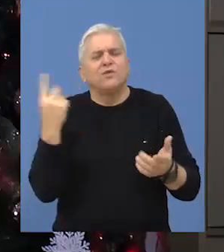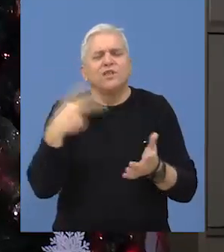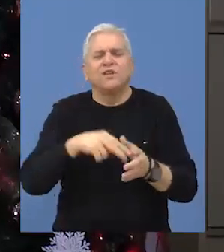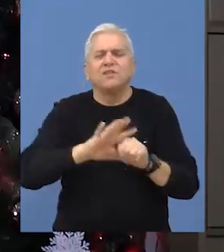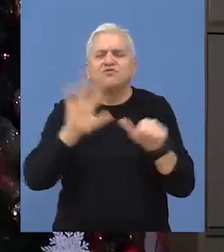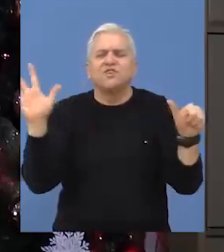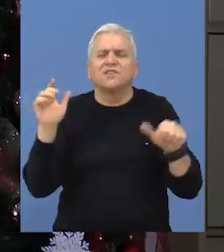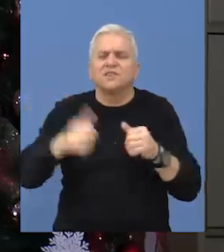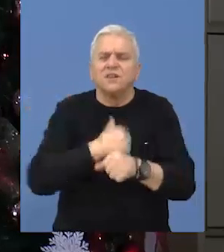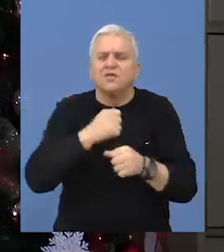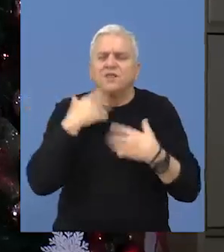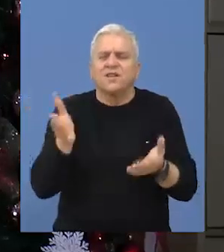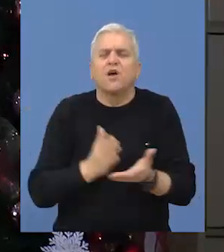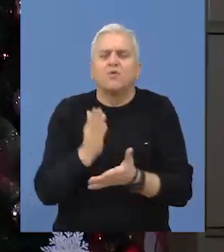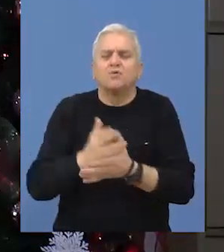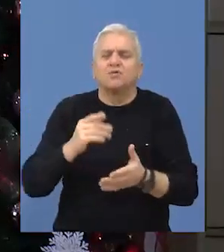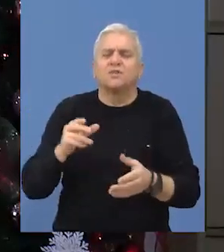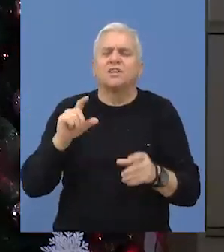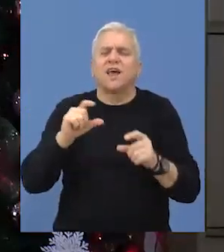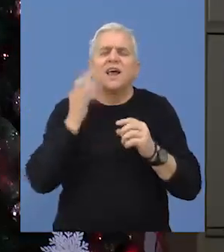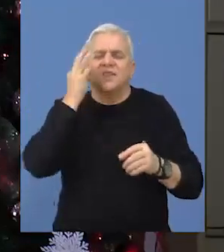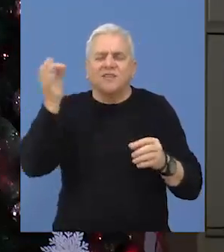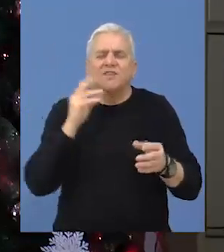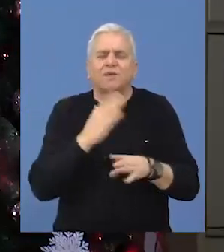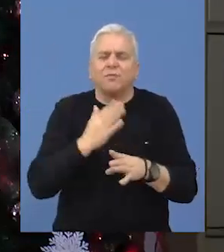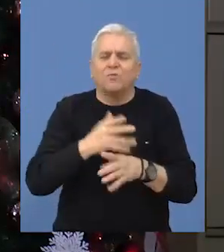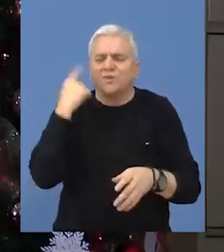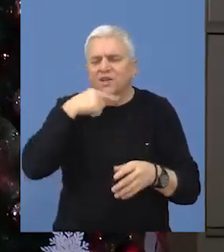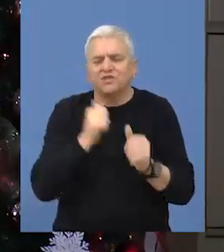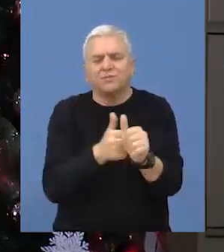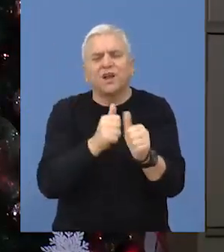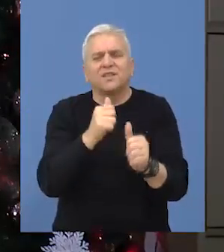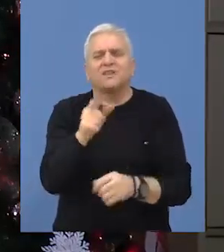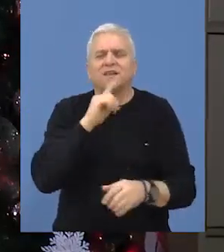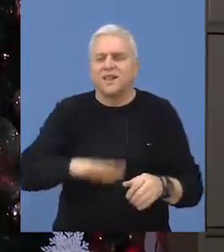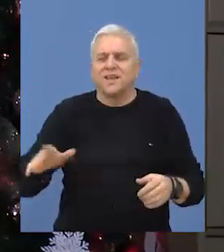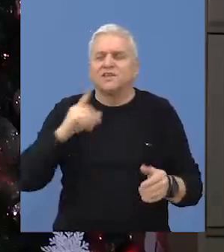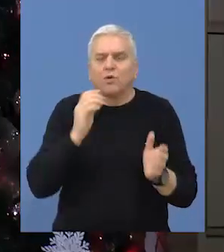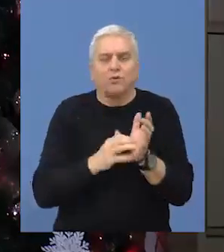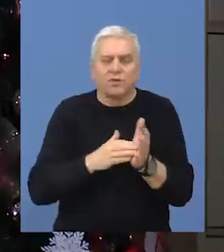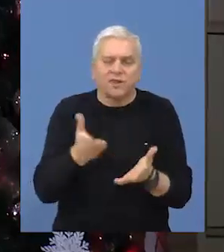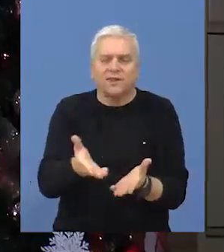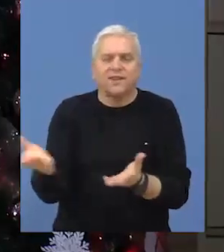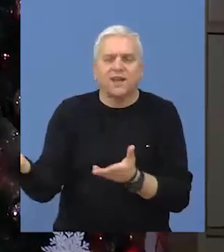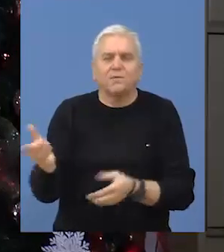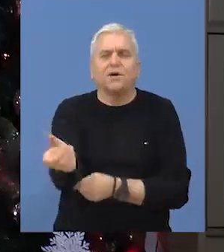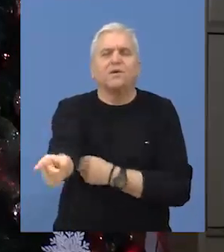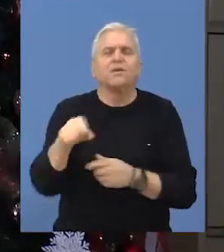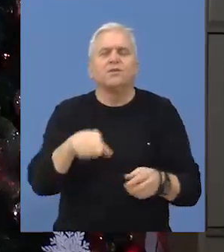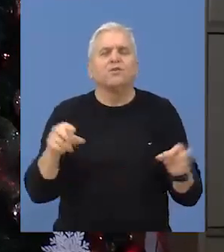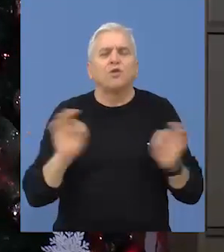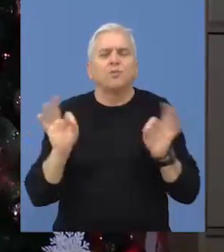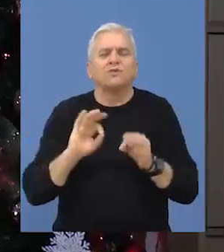od 2016. godine pruža usluge dnevnog boravka i ličnih pratilaca onoj deci koje je to neophodno.